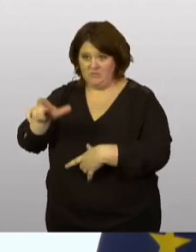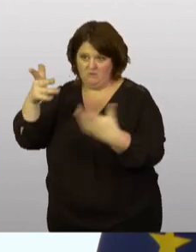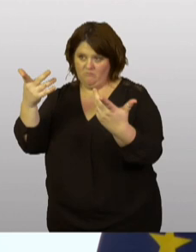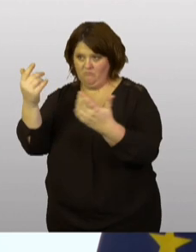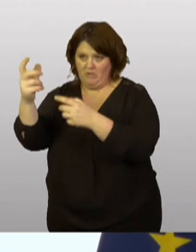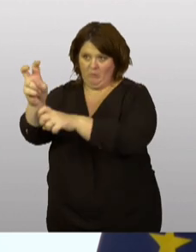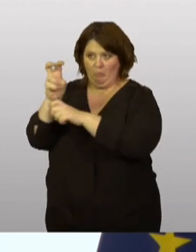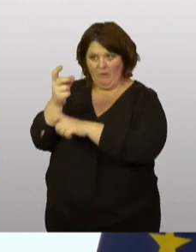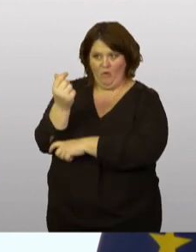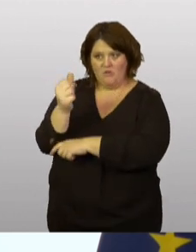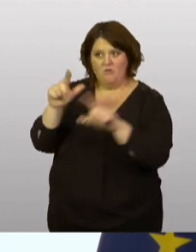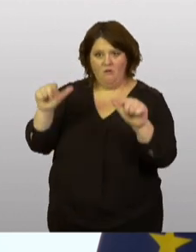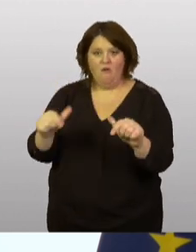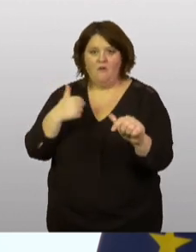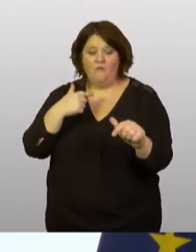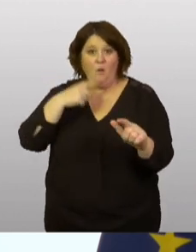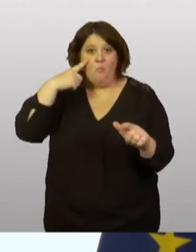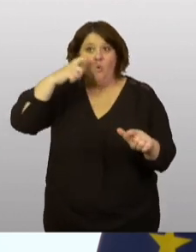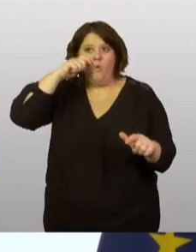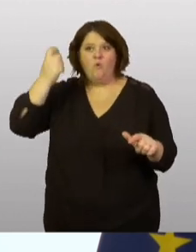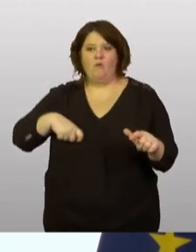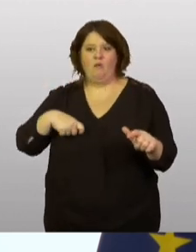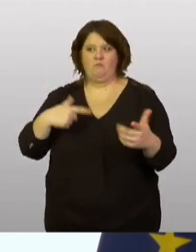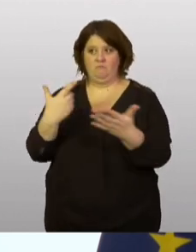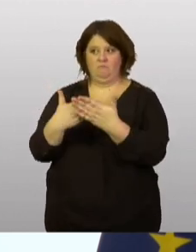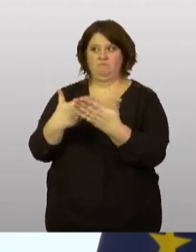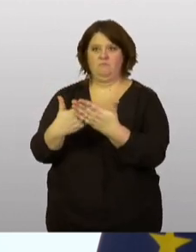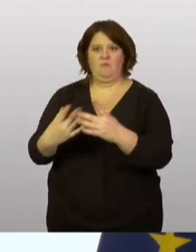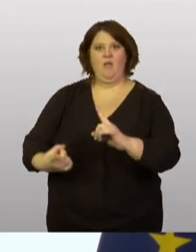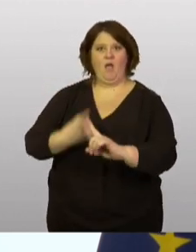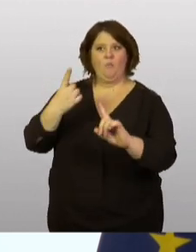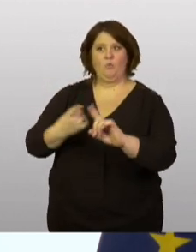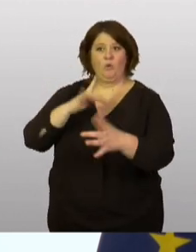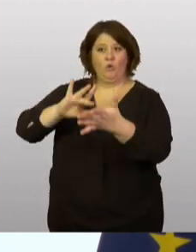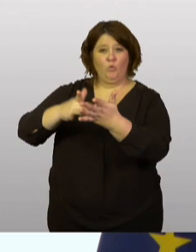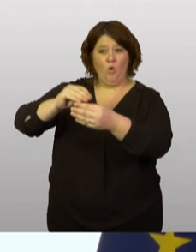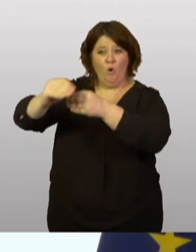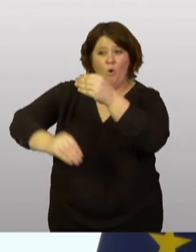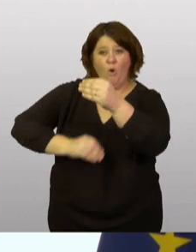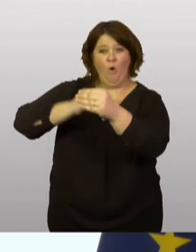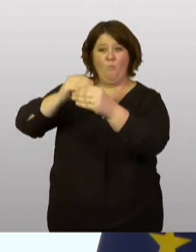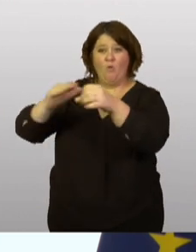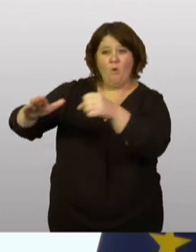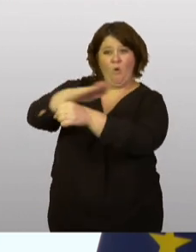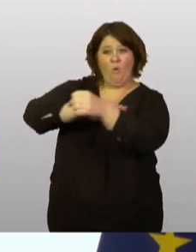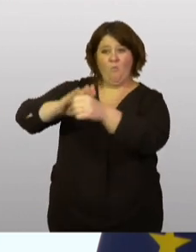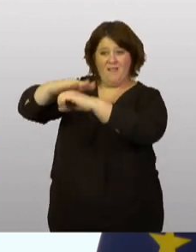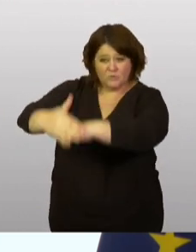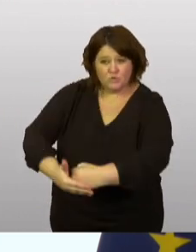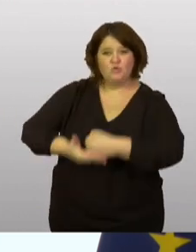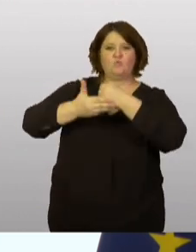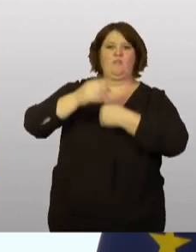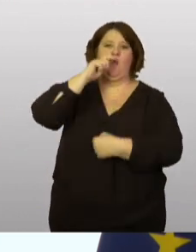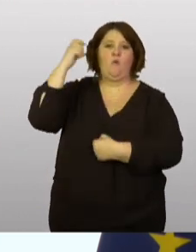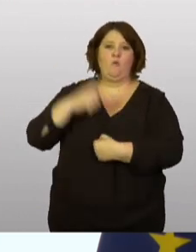pour nous, pour l'Ukraine, c'est un signal puissant que tout le monde entier, civilisé, soutient l'Ukraine. Nous